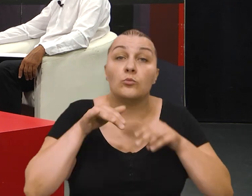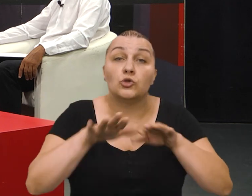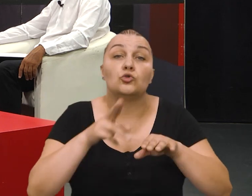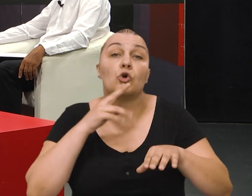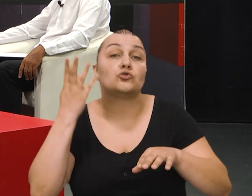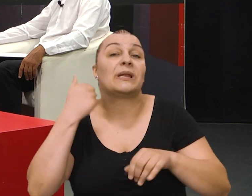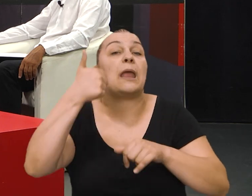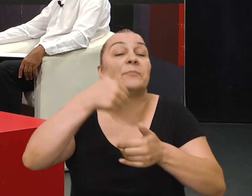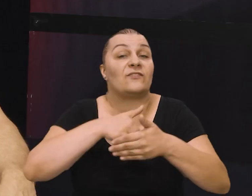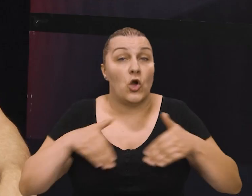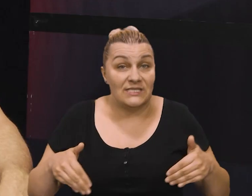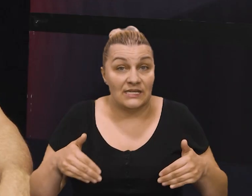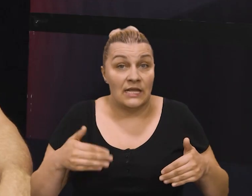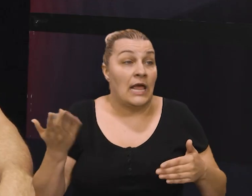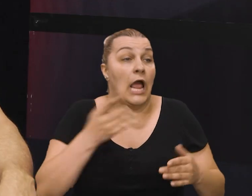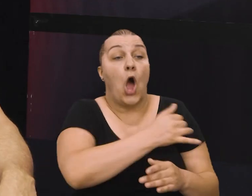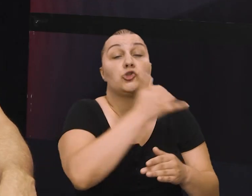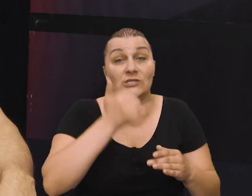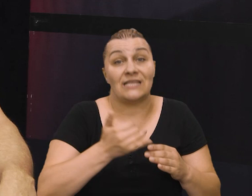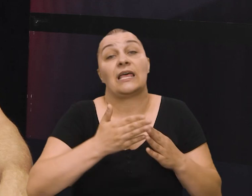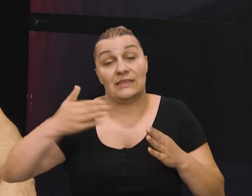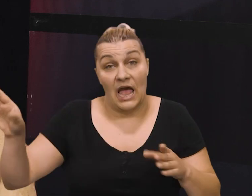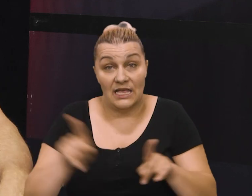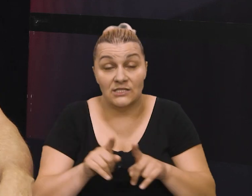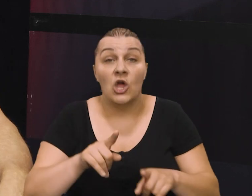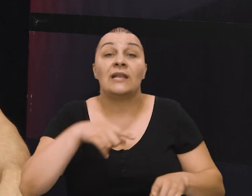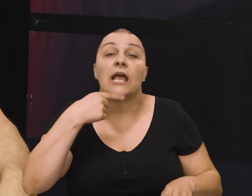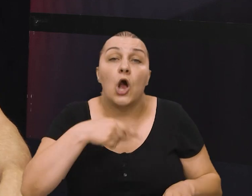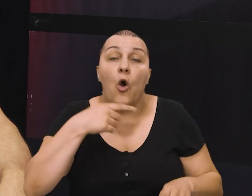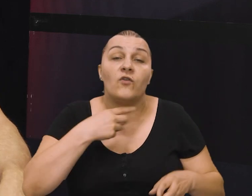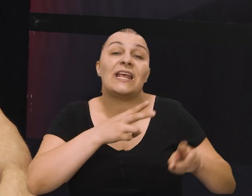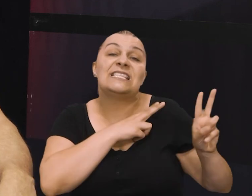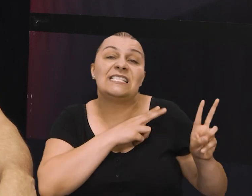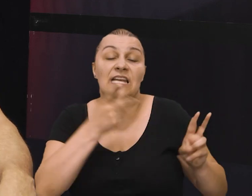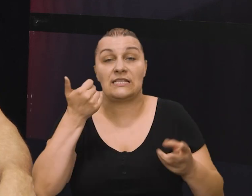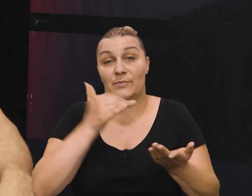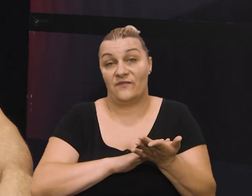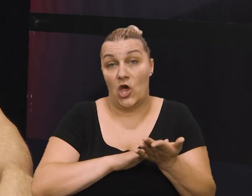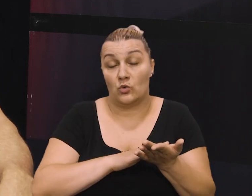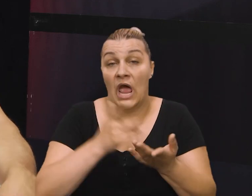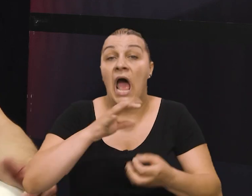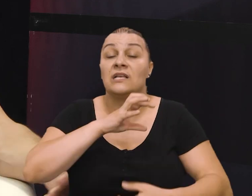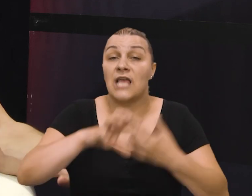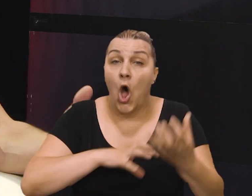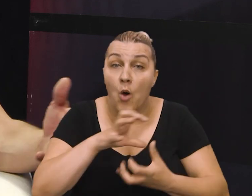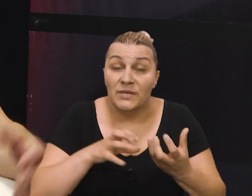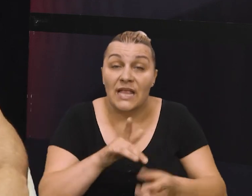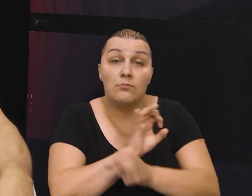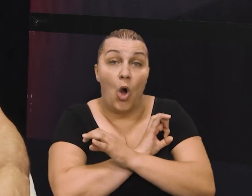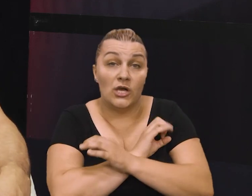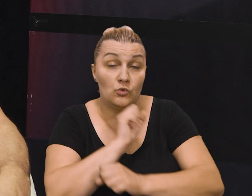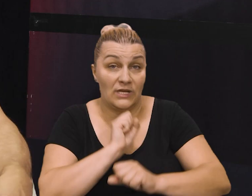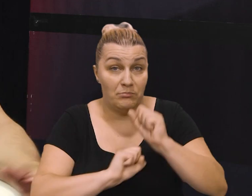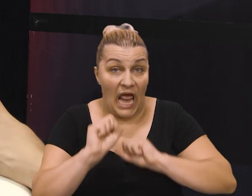oni ljudi koji su bili na prvoj crti što su i do sada i neka govore to je istina iz prvog rukava a za obitelji